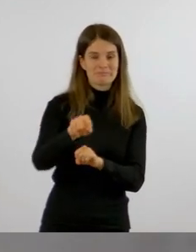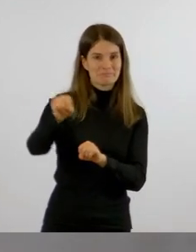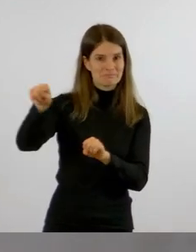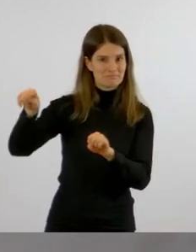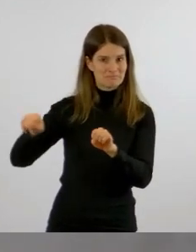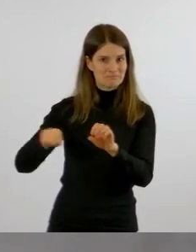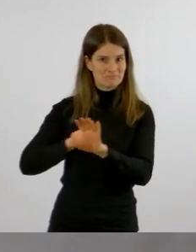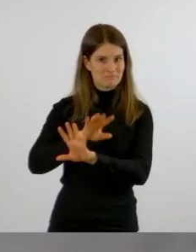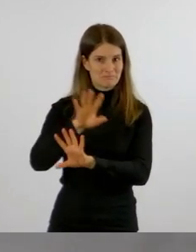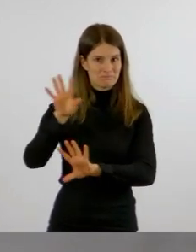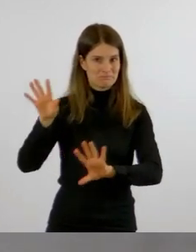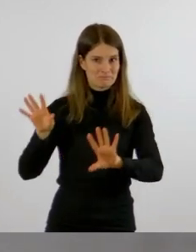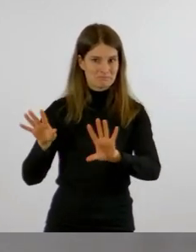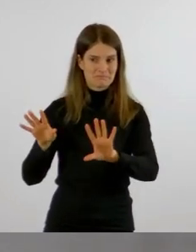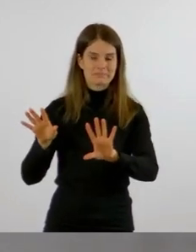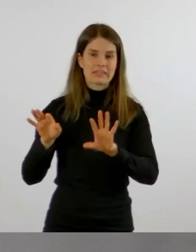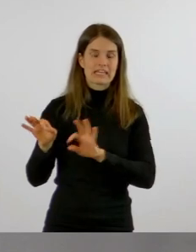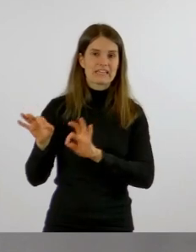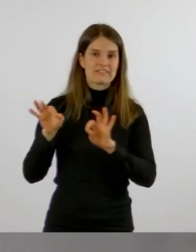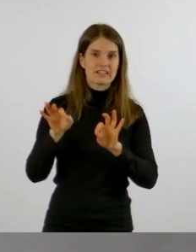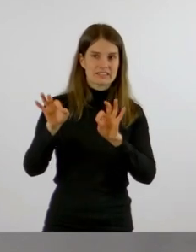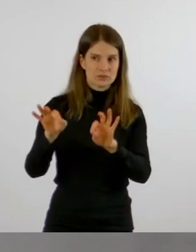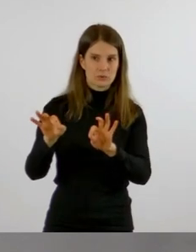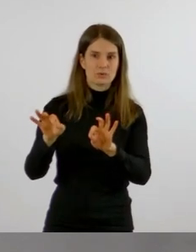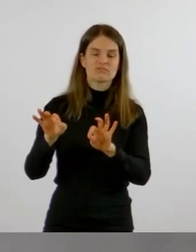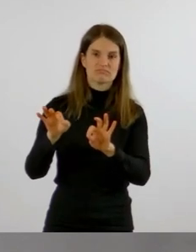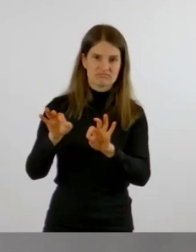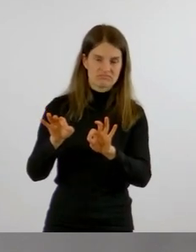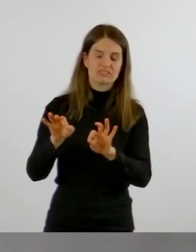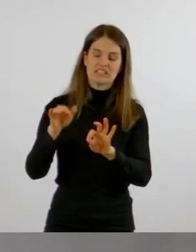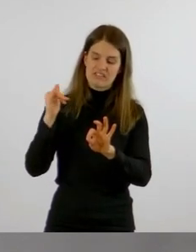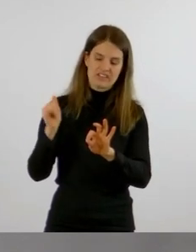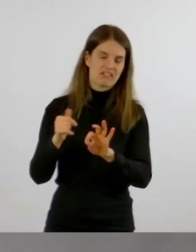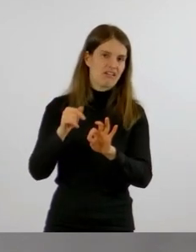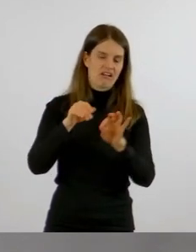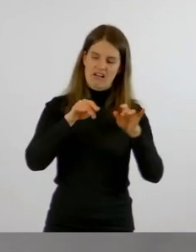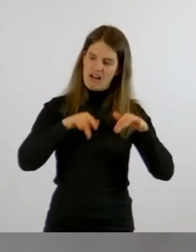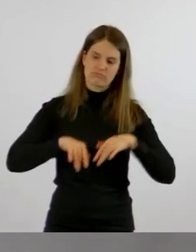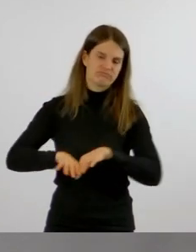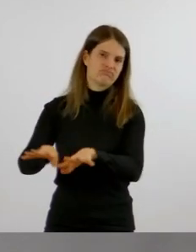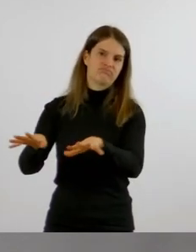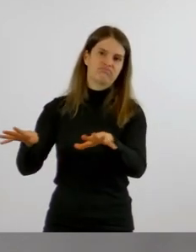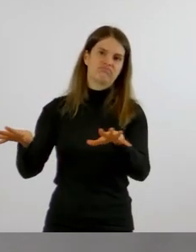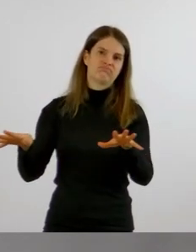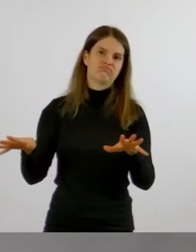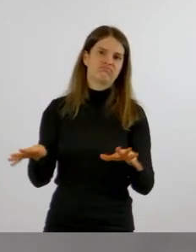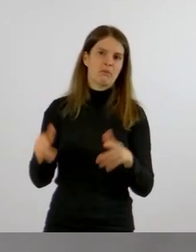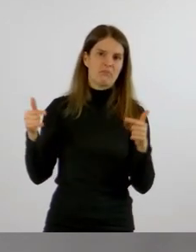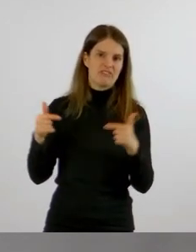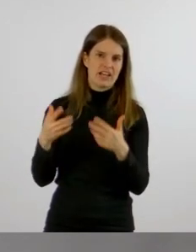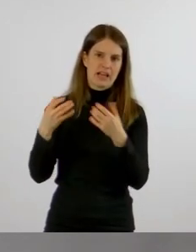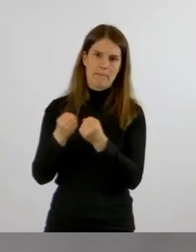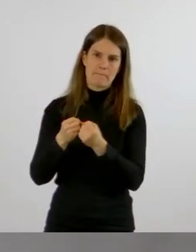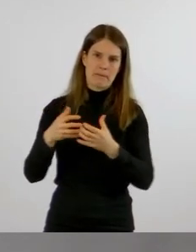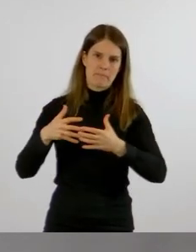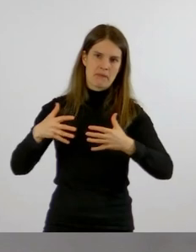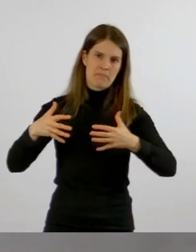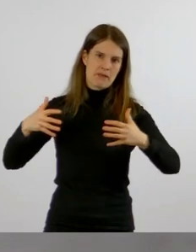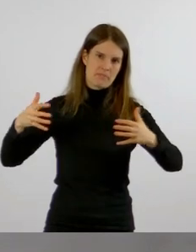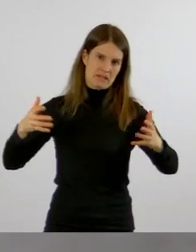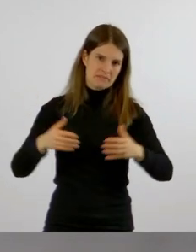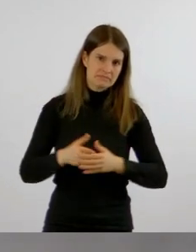mitteilen, dass die Infektionen jetzt dort eingetragen worden sind. Also das heißt, dass wir da eine Zunahme der